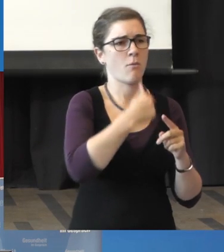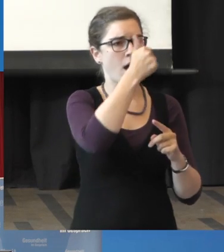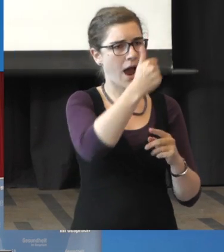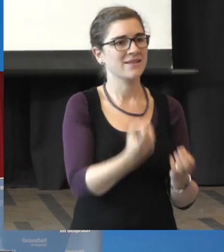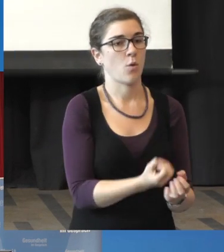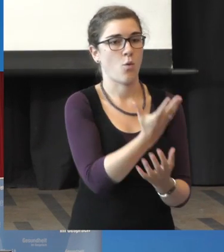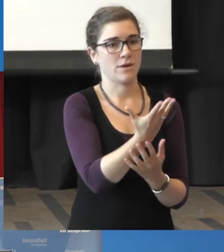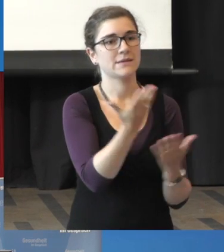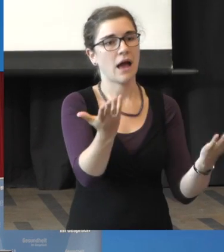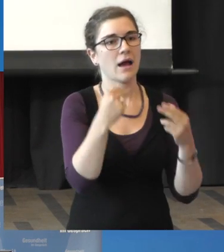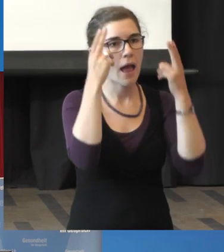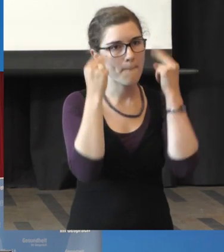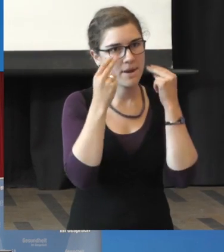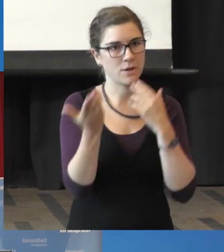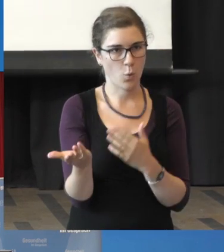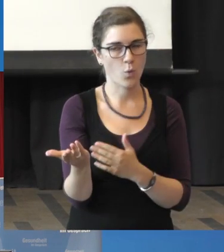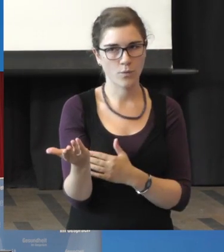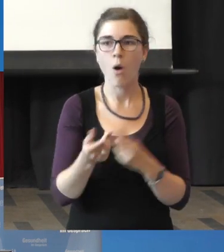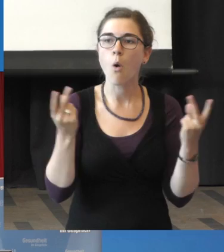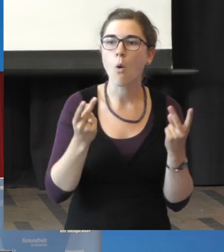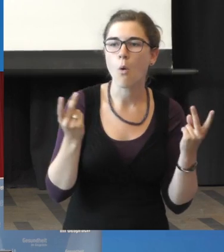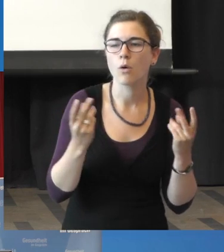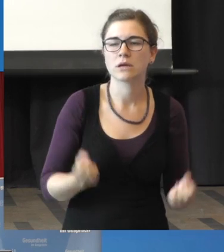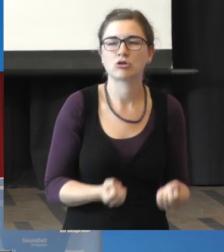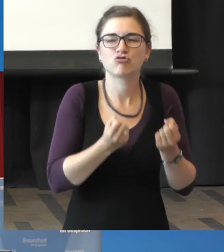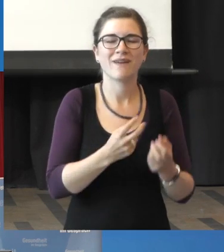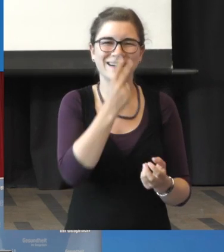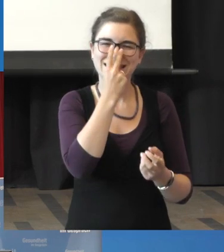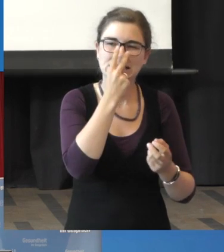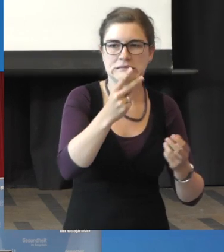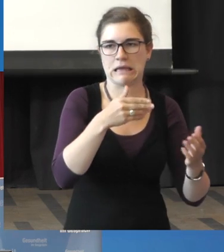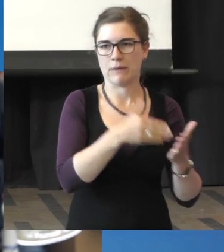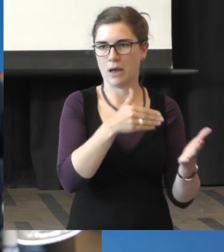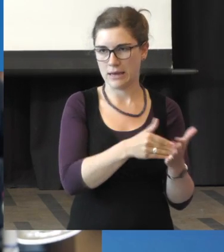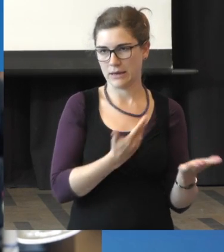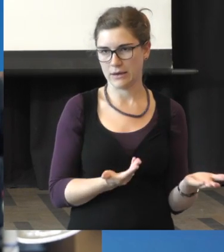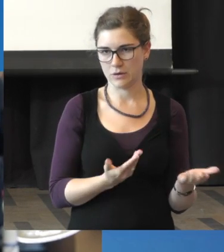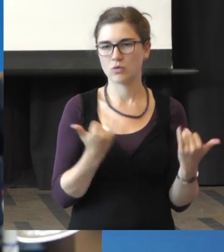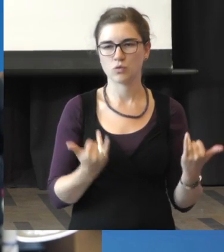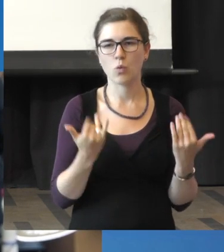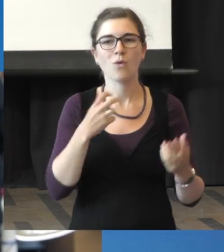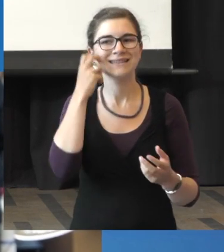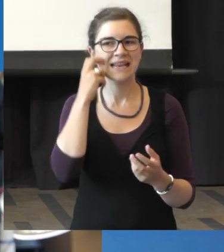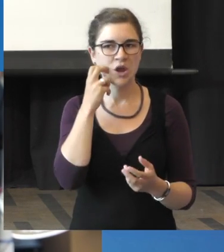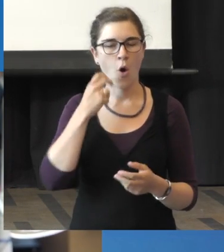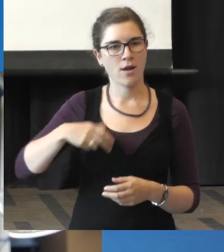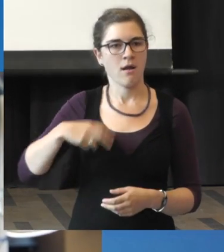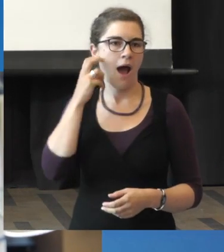Ursache für eine Erblindung oder eine schwere Sehbeeinträchtigung und zwar im Seniorenalter.